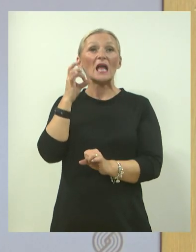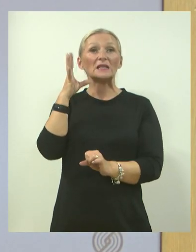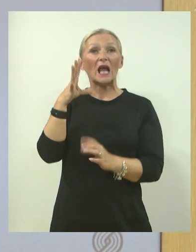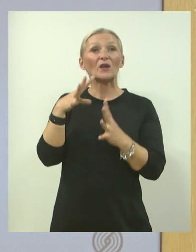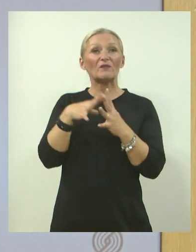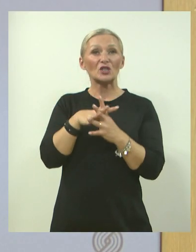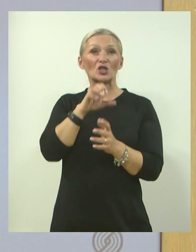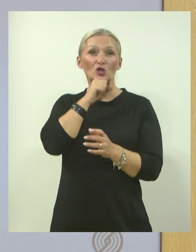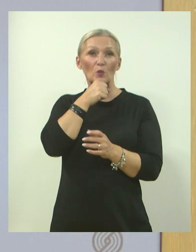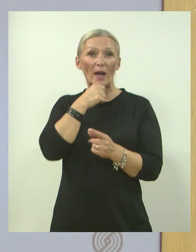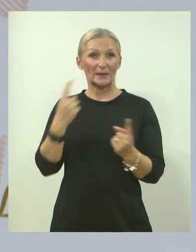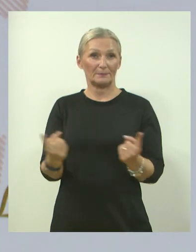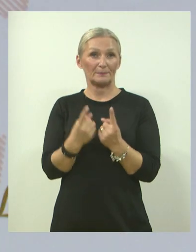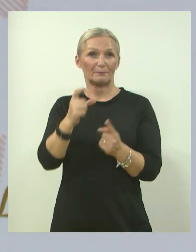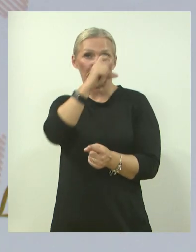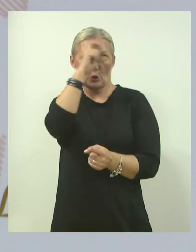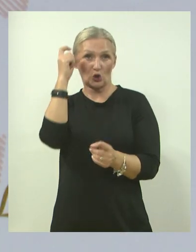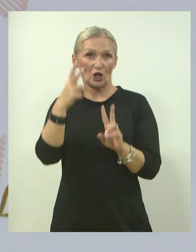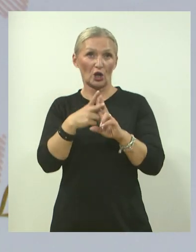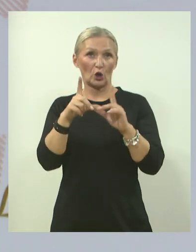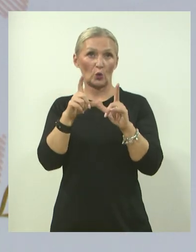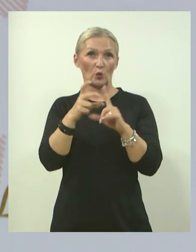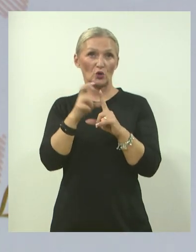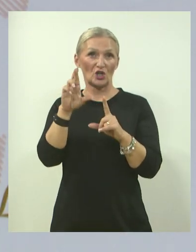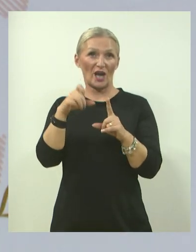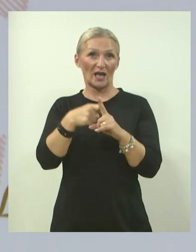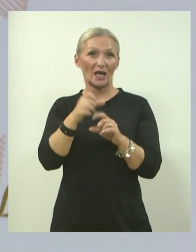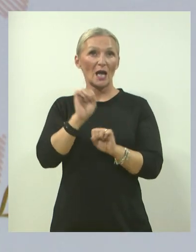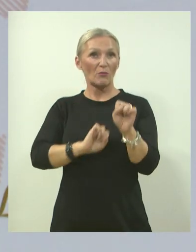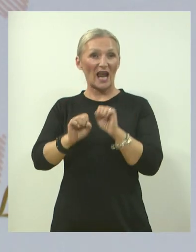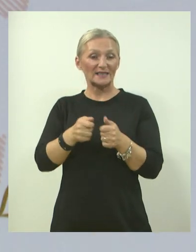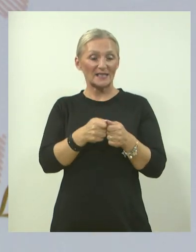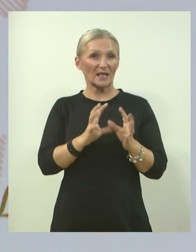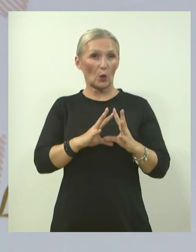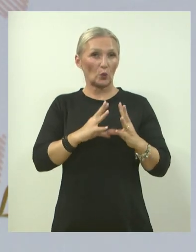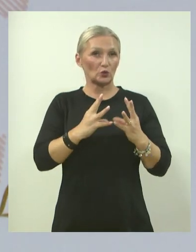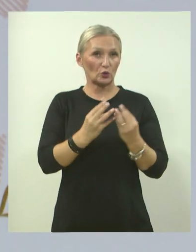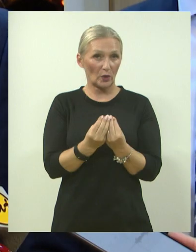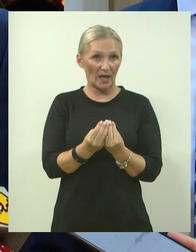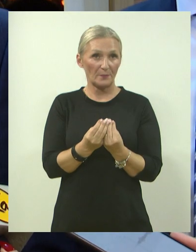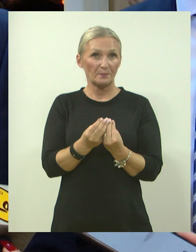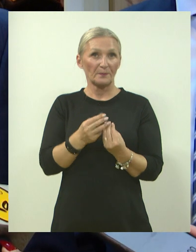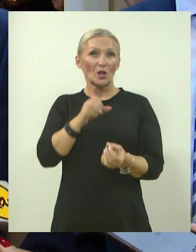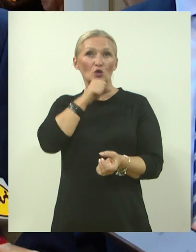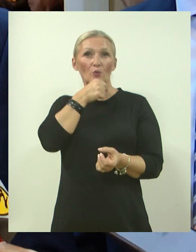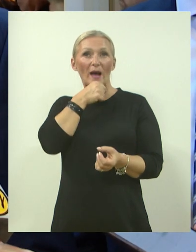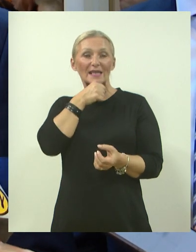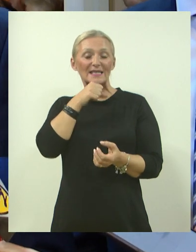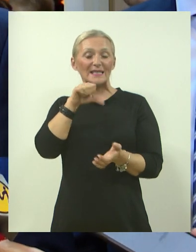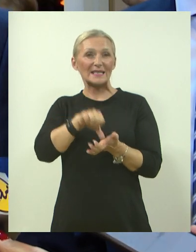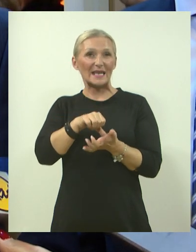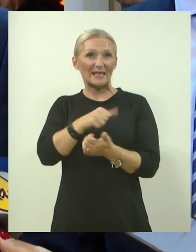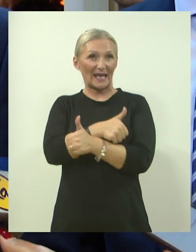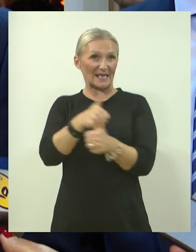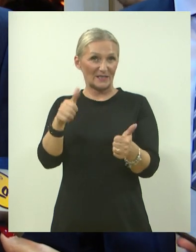na inicijativu pročelnika Uđeka u suranji sa braniteljskim udrugama, naši žubadnijski centri izvrstnosti